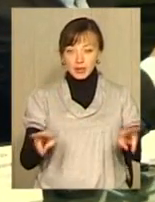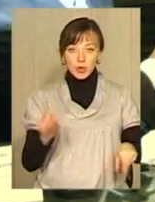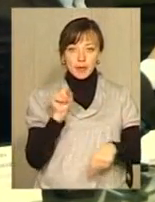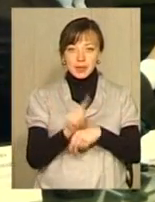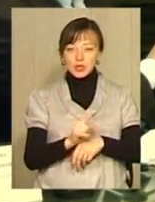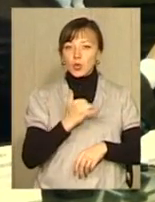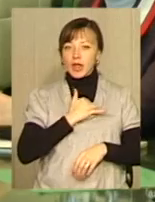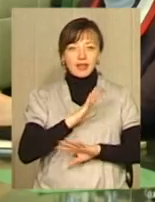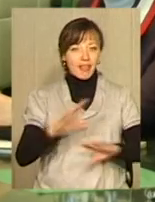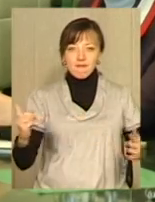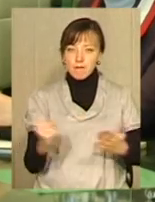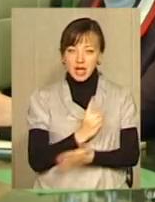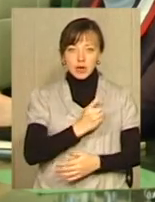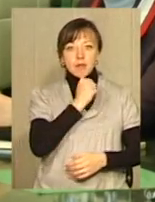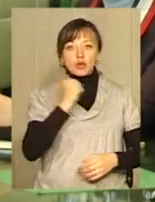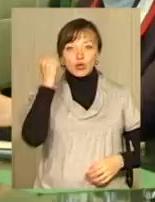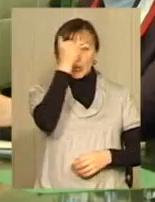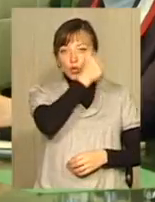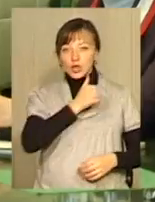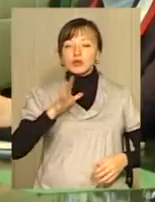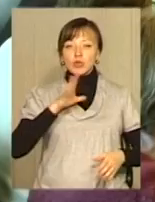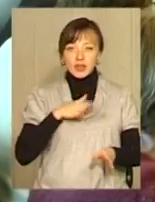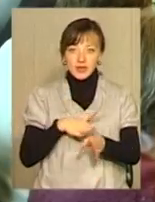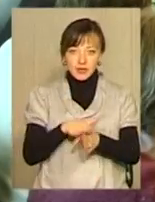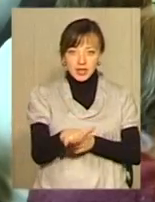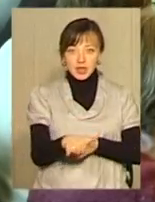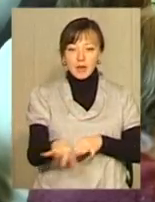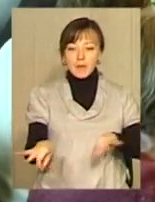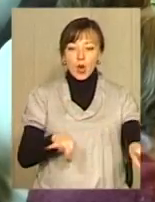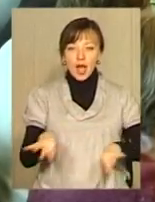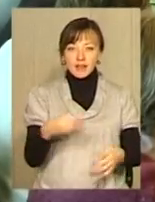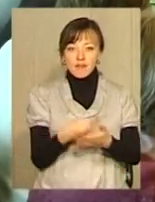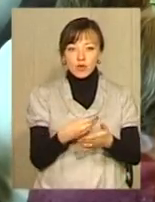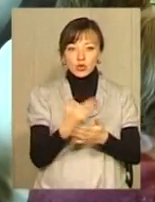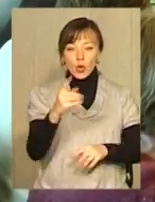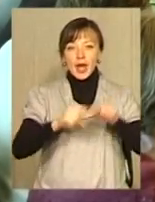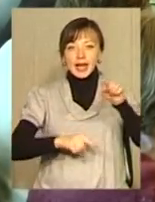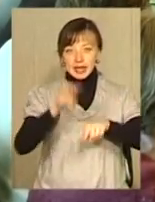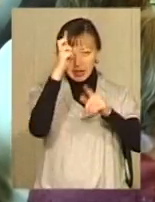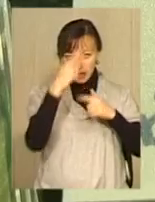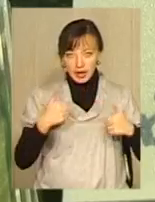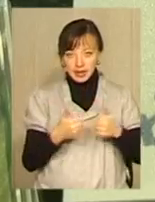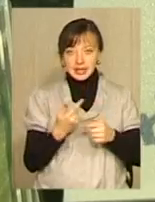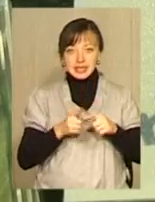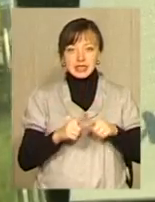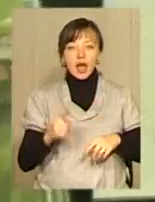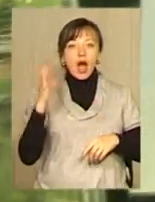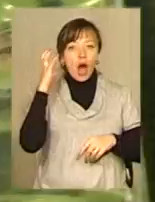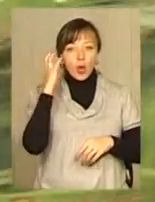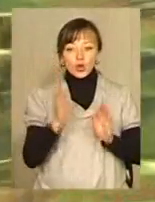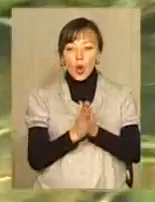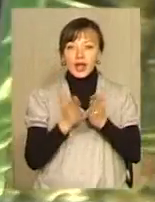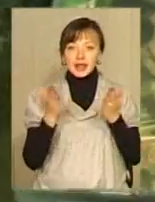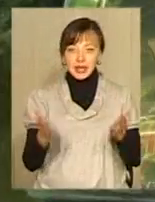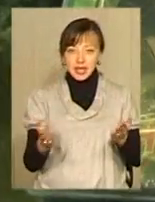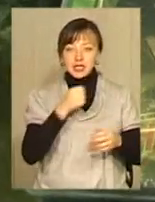краї не вперше. Минулого року на Хмельниччині вже були втілені просвітницькі проєкти його фонду «Рідна країна». Це аудіокниги, старшокласникам «Живі